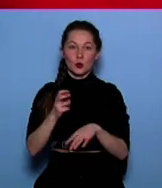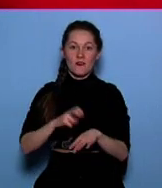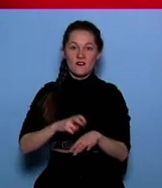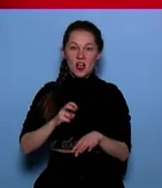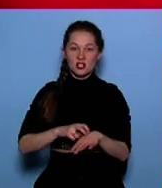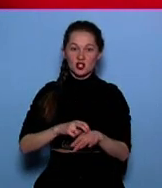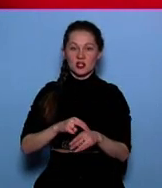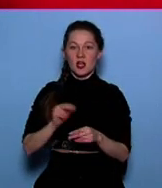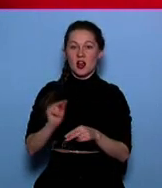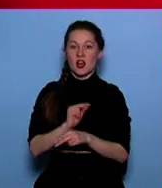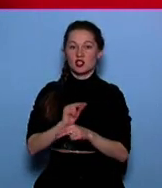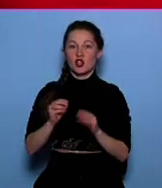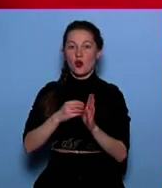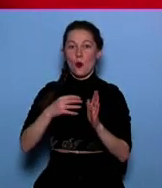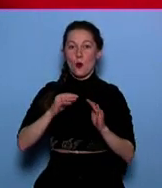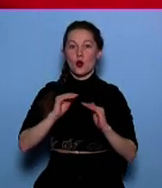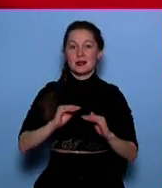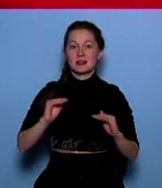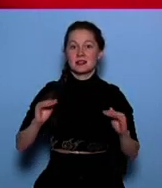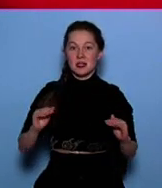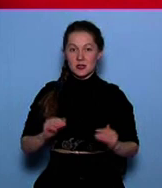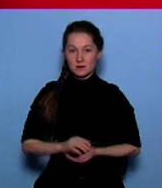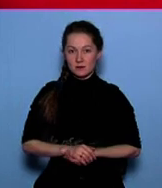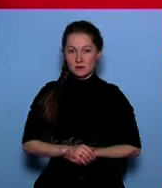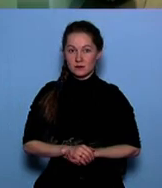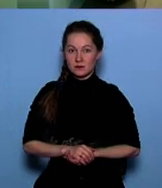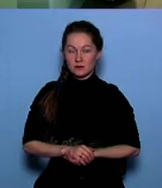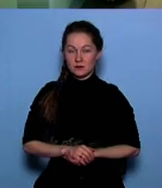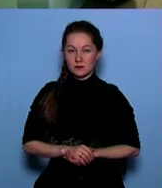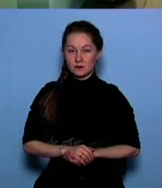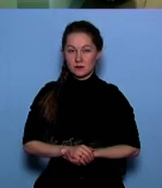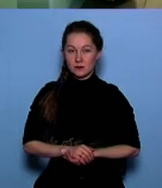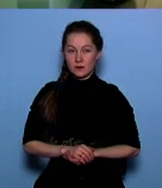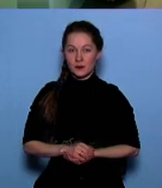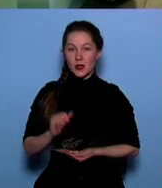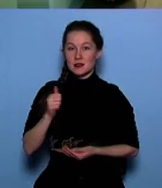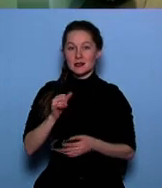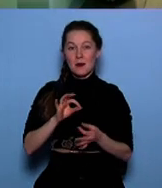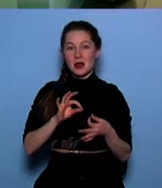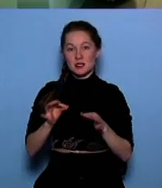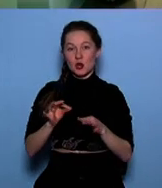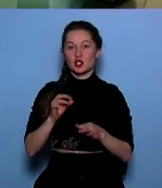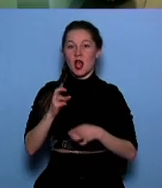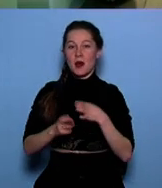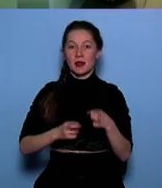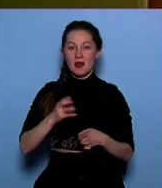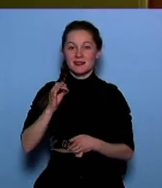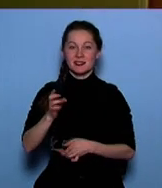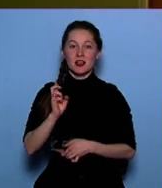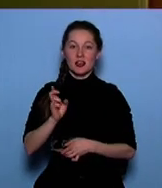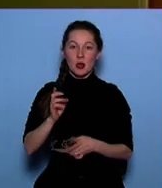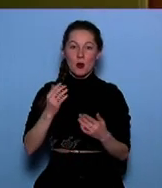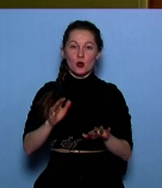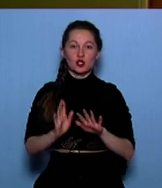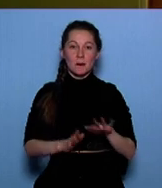центральной нервной системы у детей. Роман Вагенов расскажет. Самая сложная операция и курс химиотерапии уже